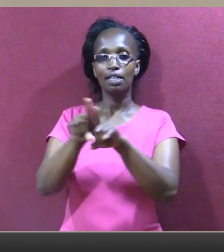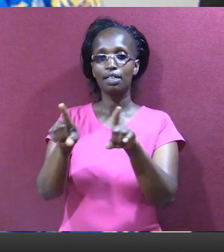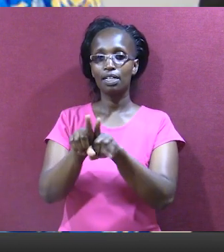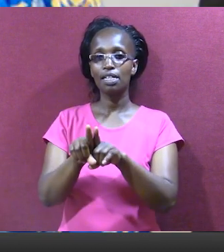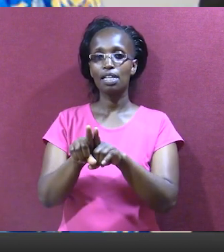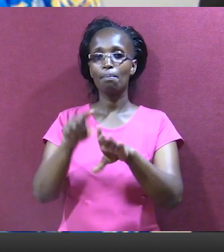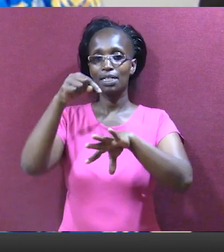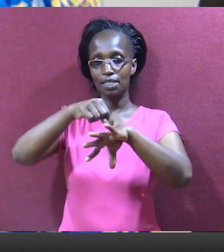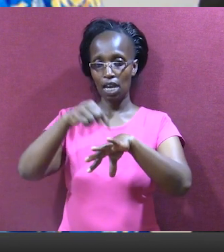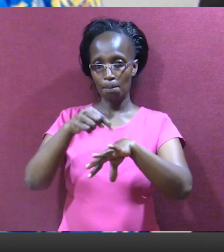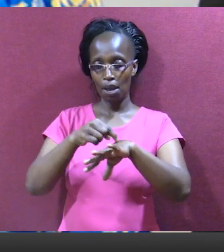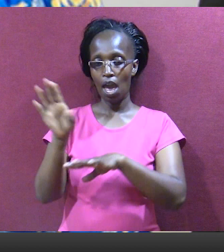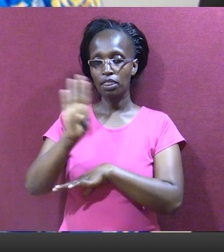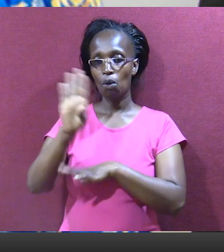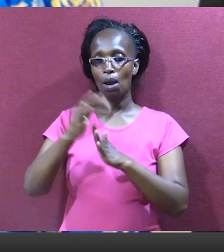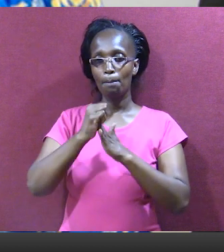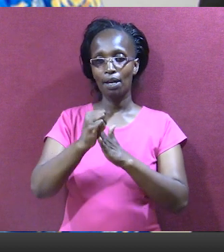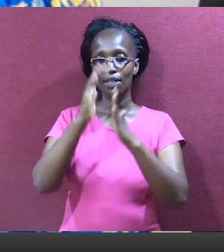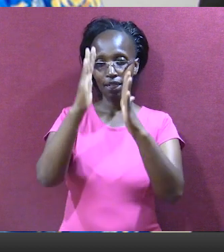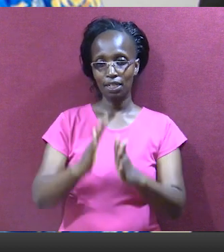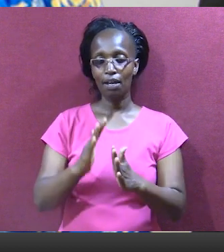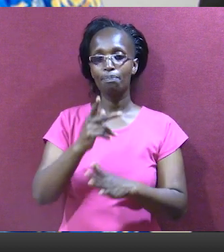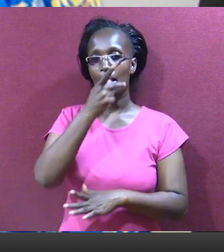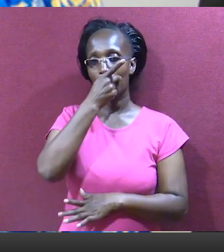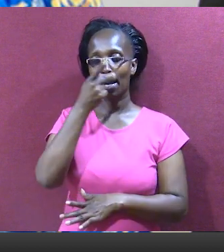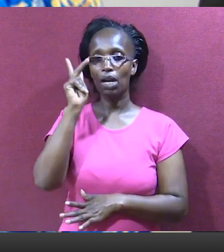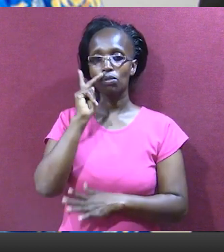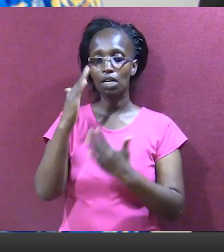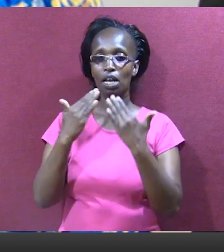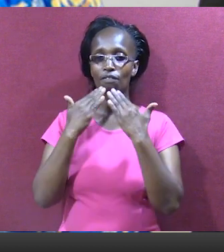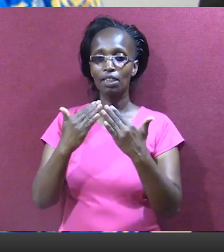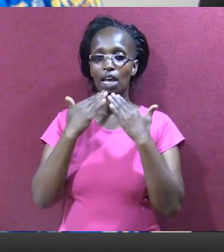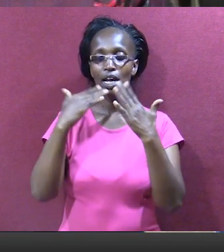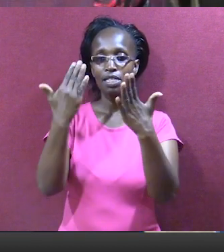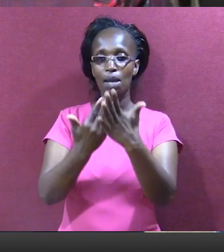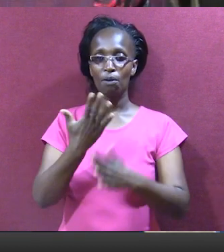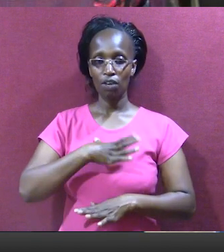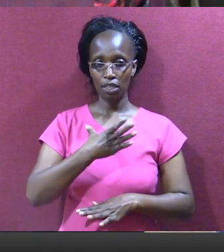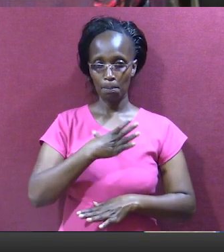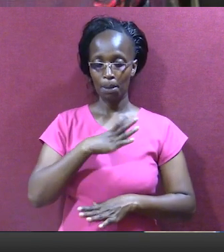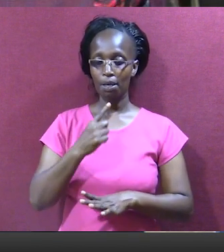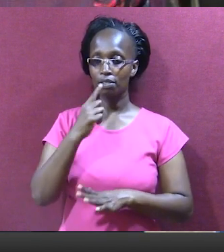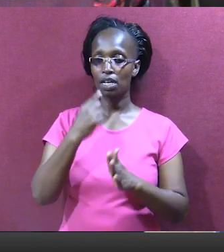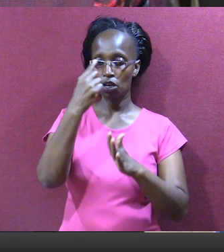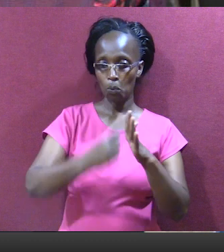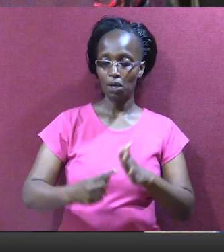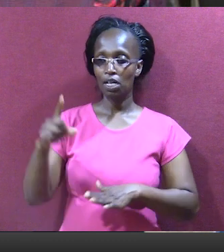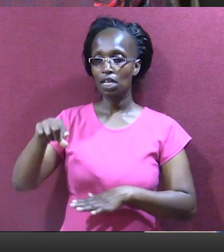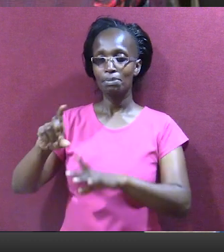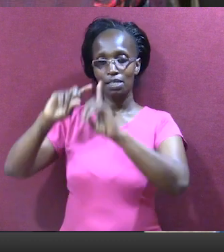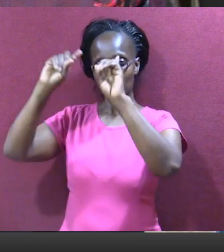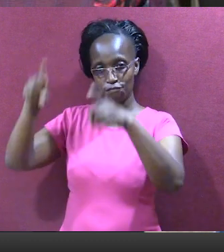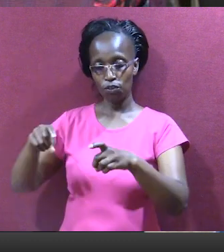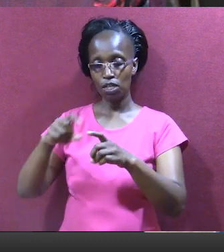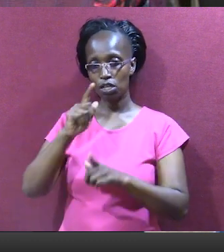Wakati huo huo kinarwa wa waipa, Stephen Kalonzo Musioka Hame washukuru baadhi ya viongozi wa waipa, anoosema